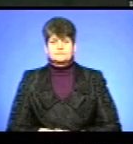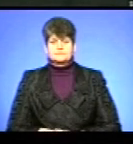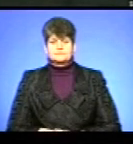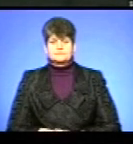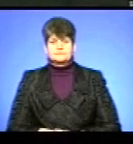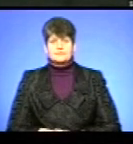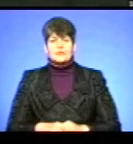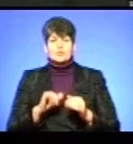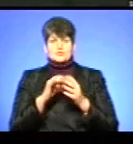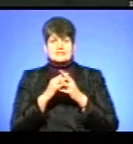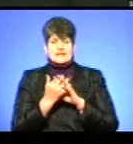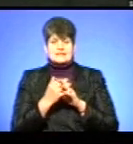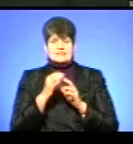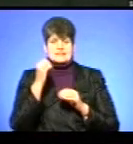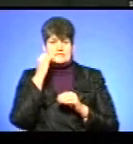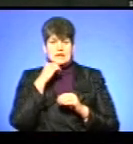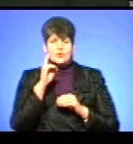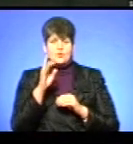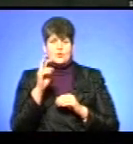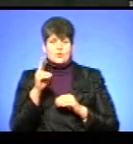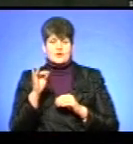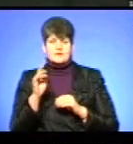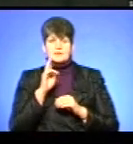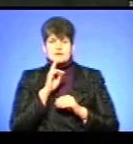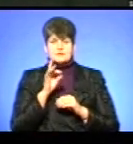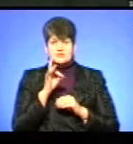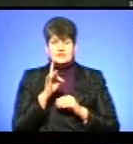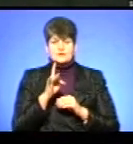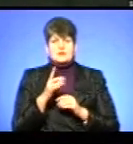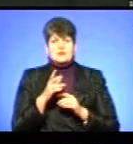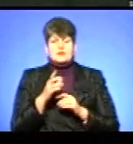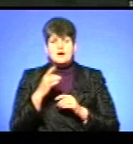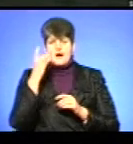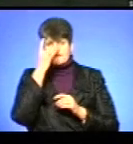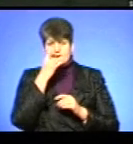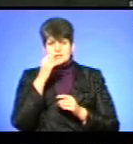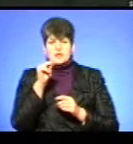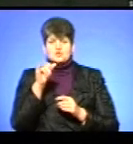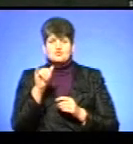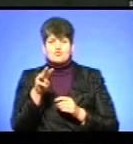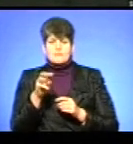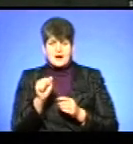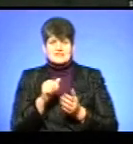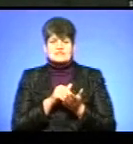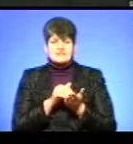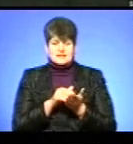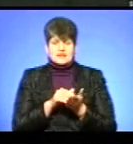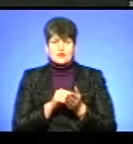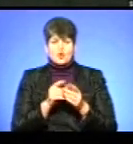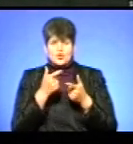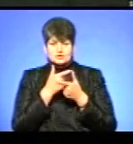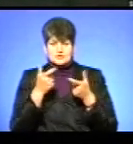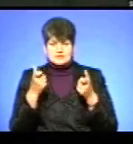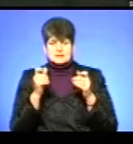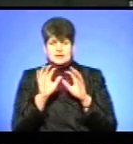У селі Старий Кокорів Кременецького району через африканську чуму свиней оголосили 40-денний карантин і встановили зону нагляду